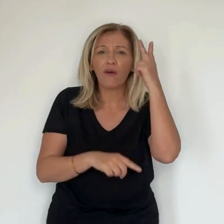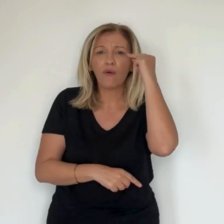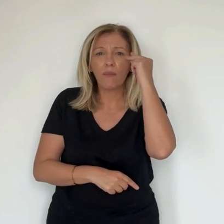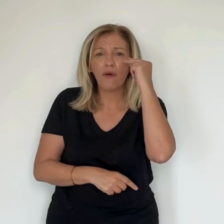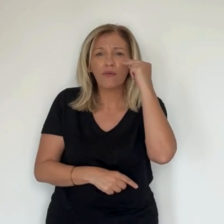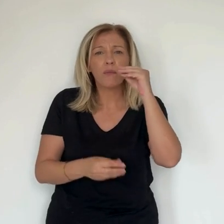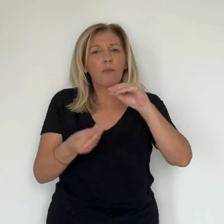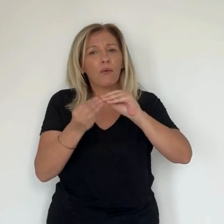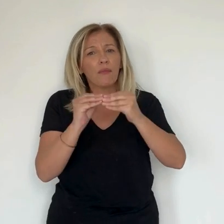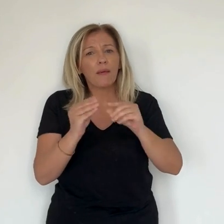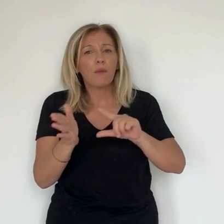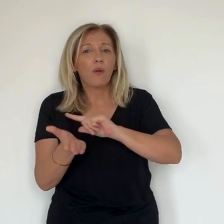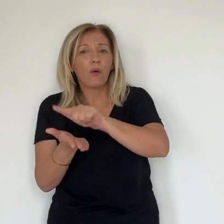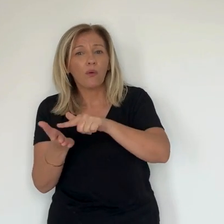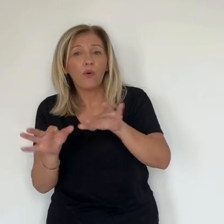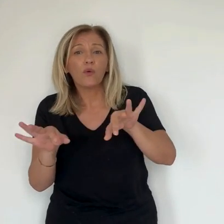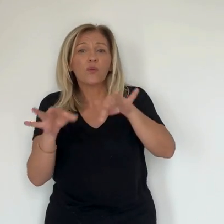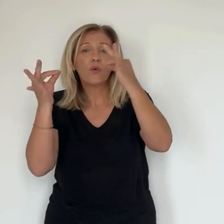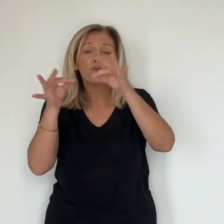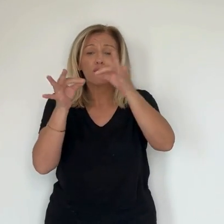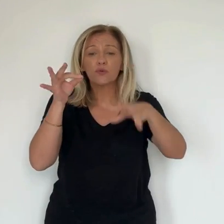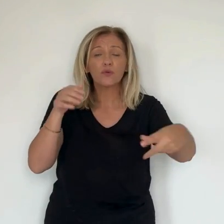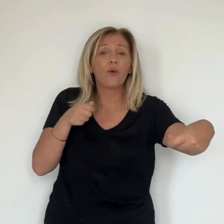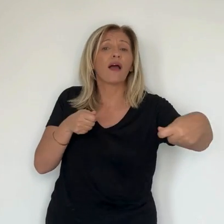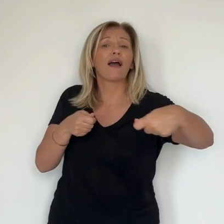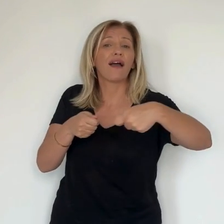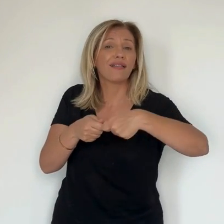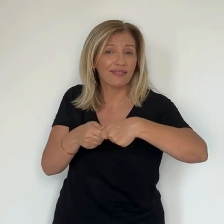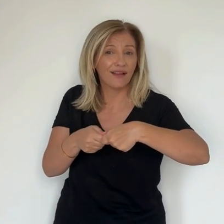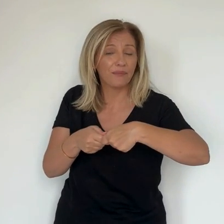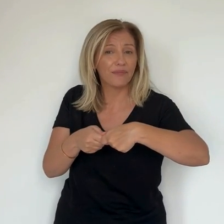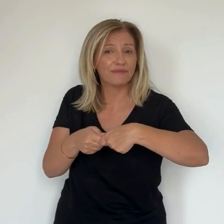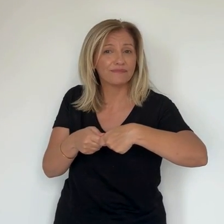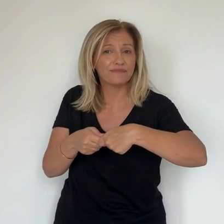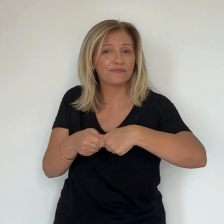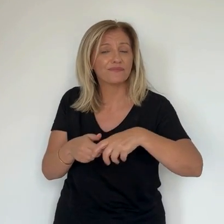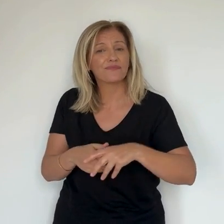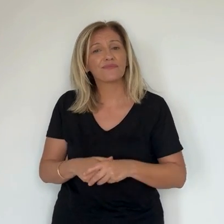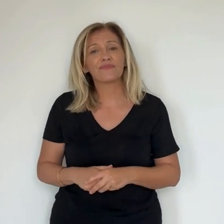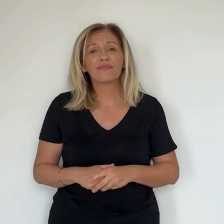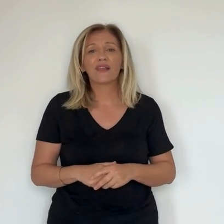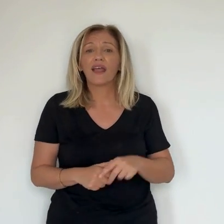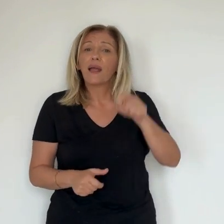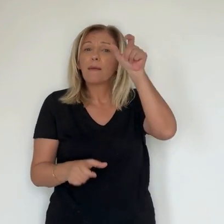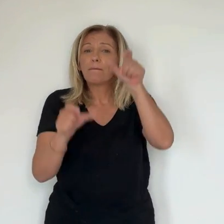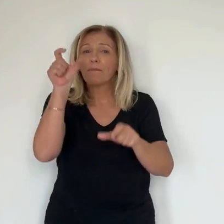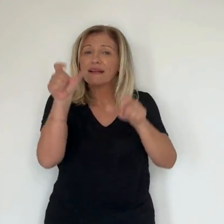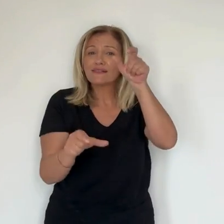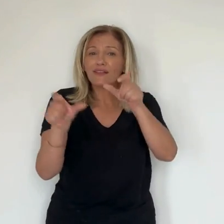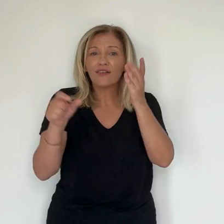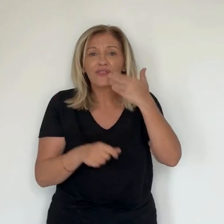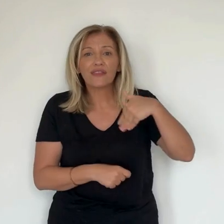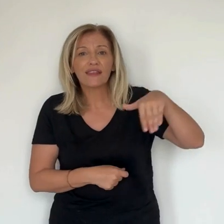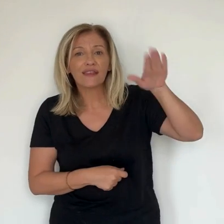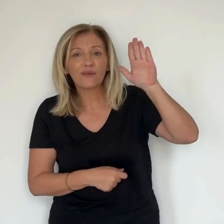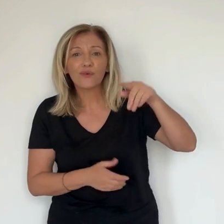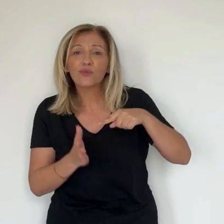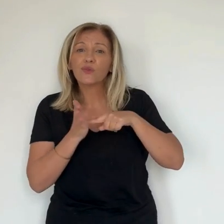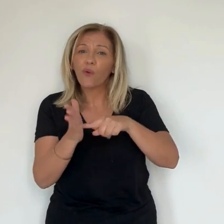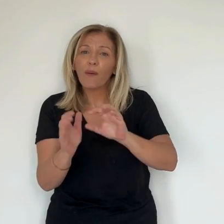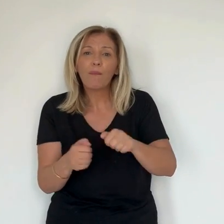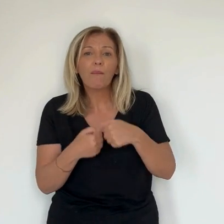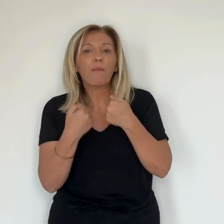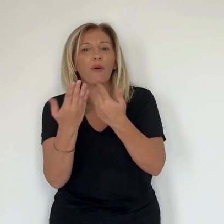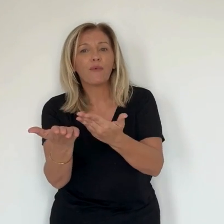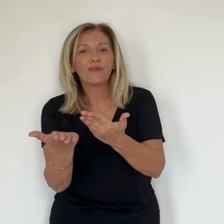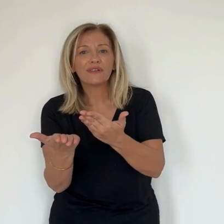problématiques territoriales, les réponses les mieux ajustées à ces problématiques territoriales, et la légitimité pour celles et ceux qui ont